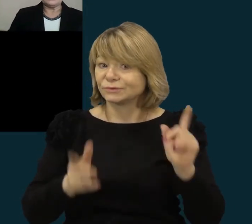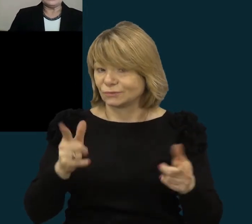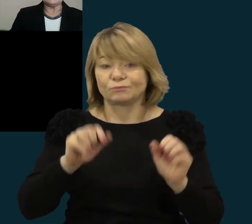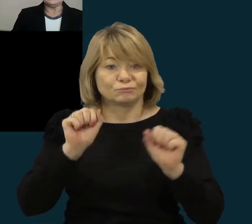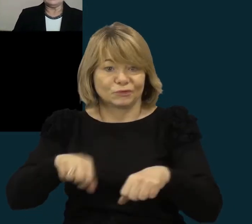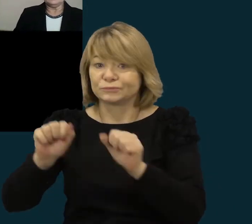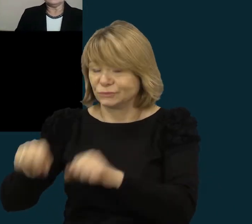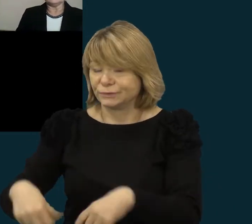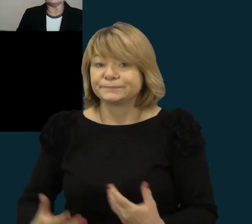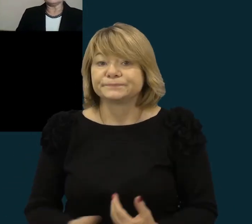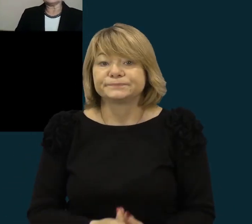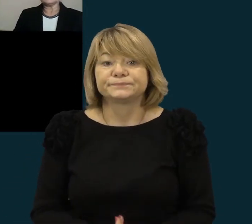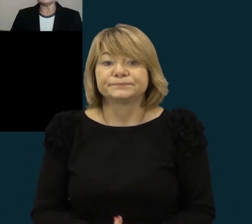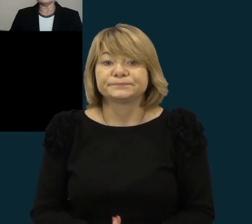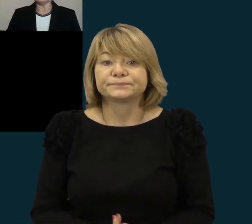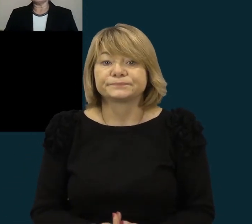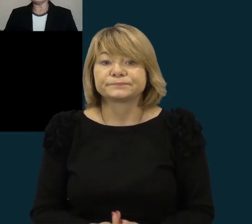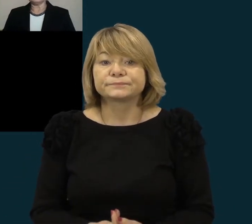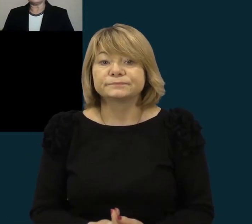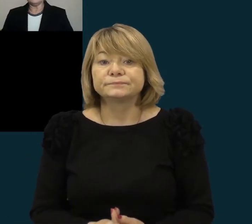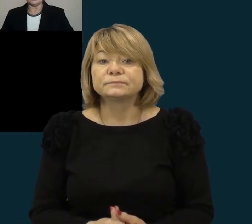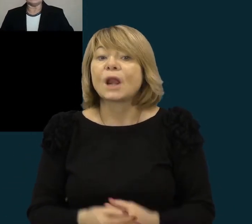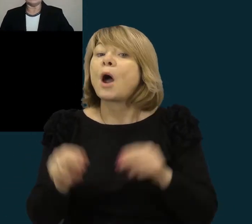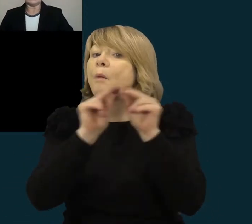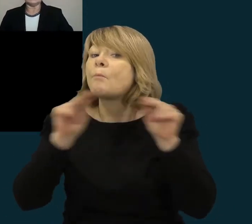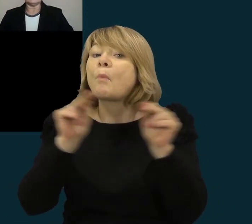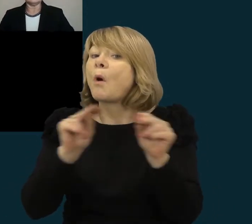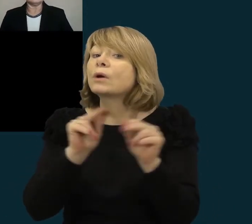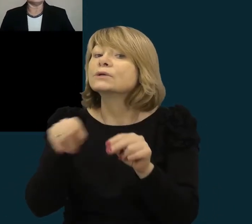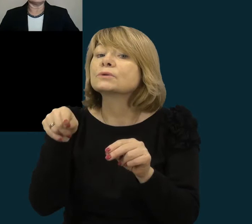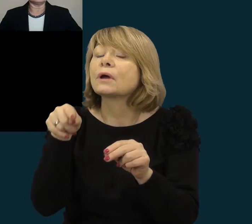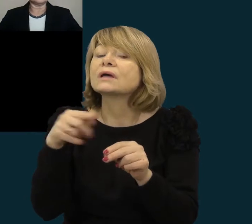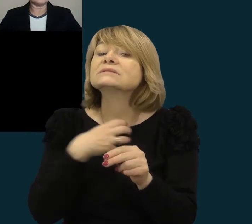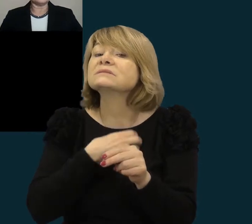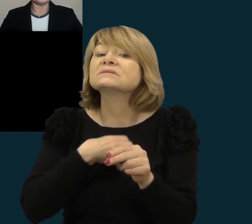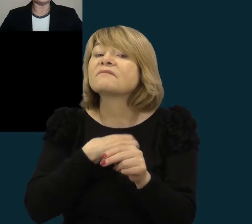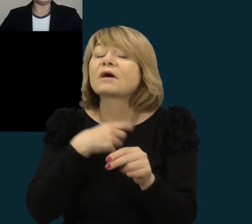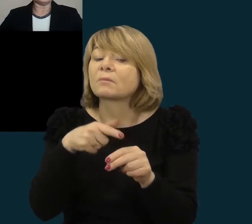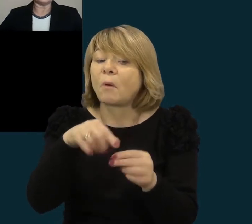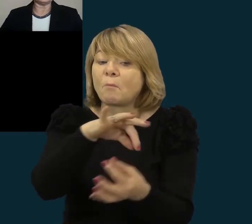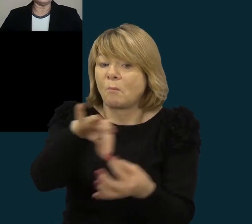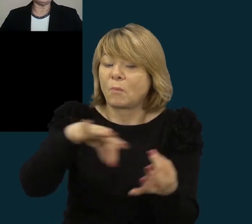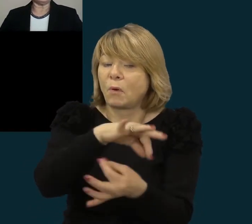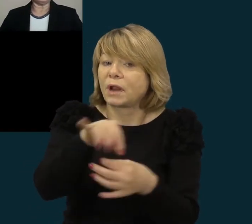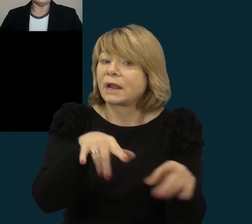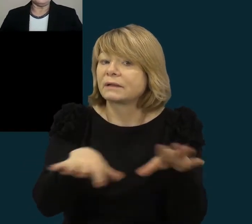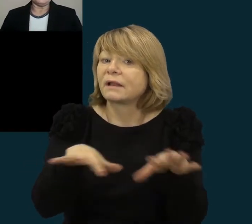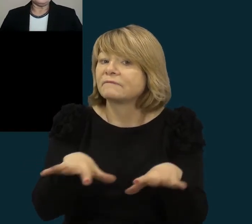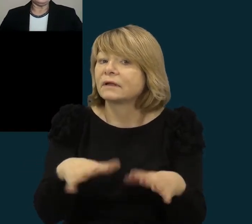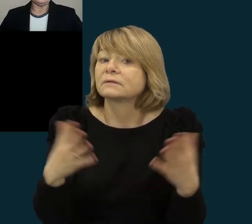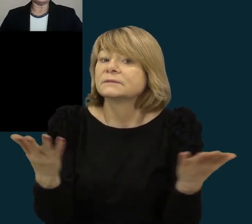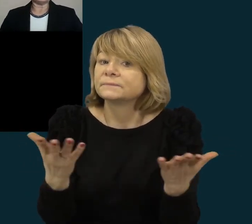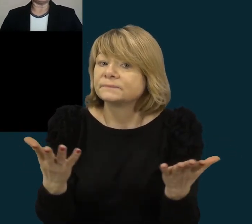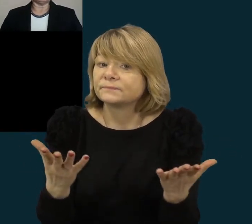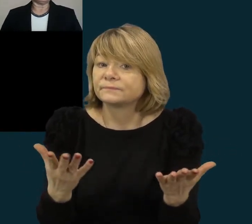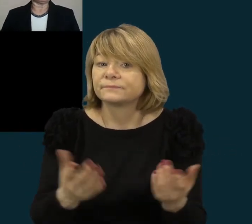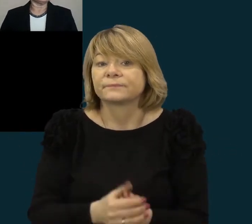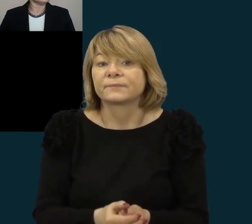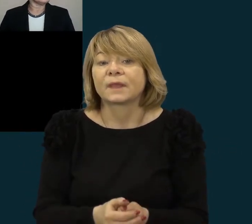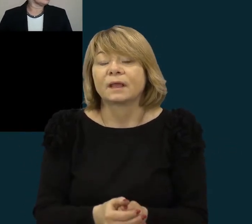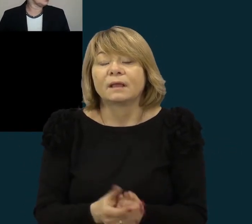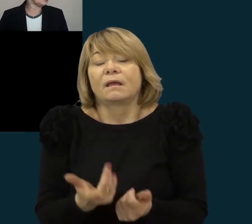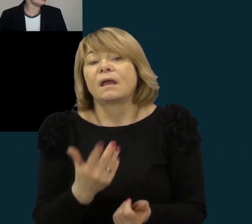Kokia yra moktojų vaidmo toje projektinė veikloje? Aišku,